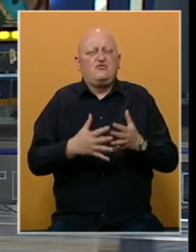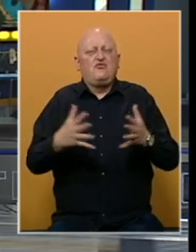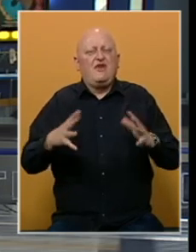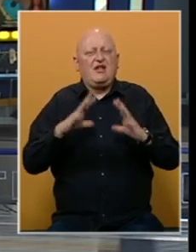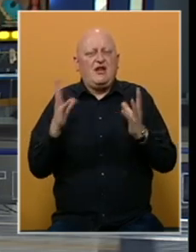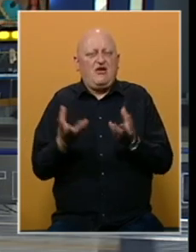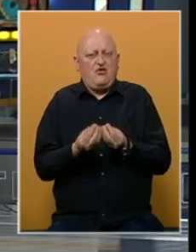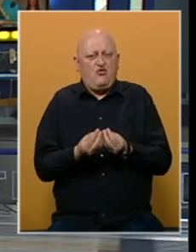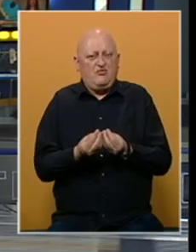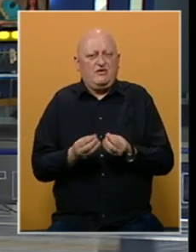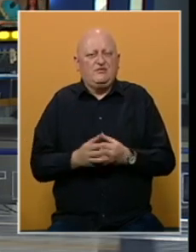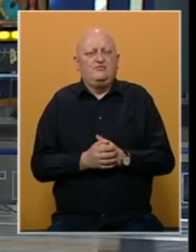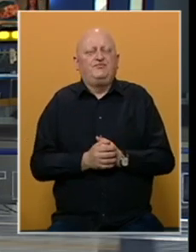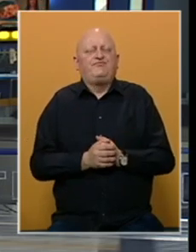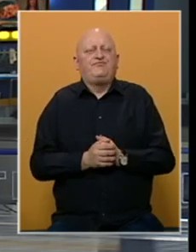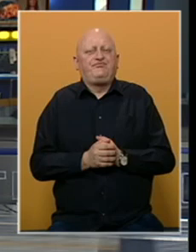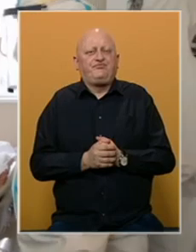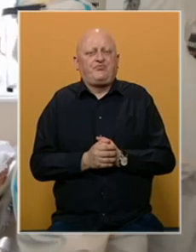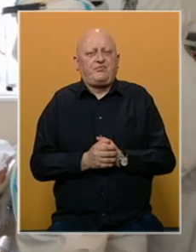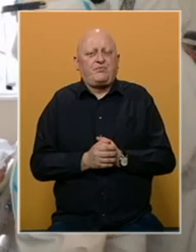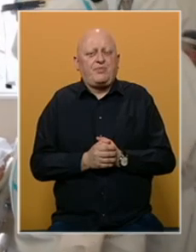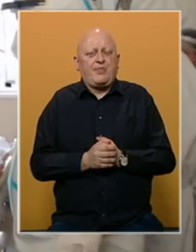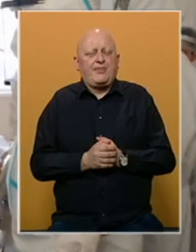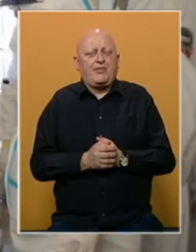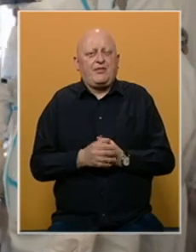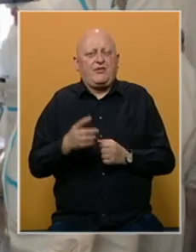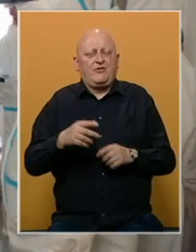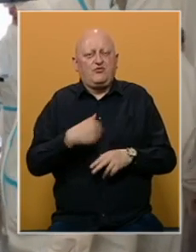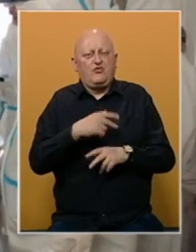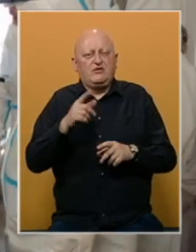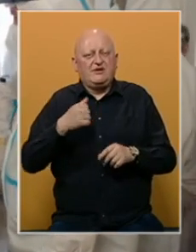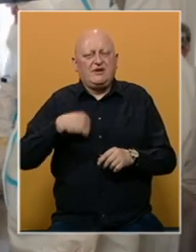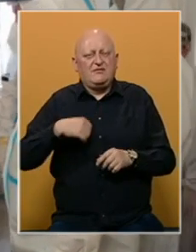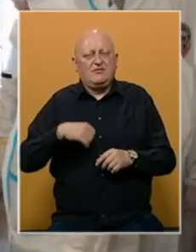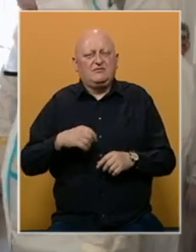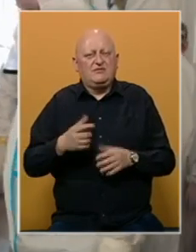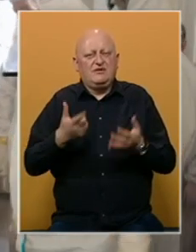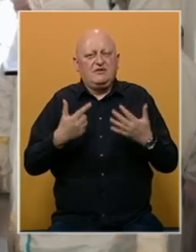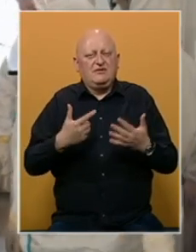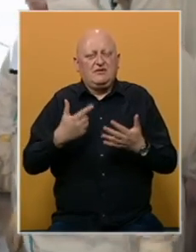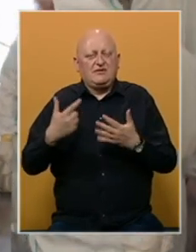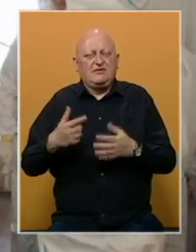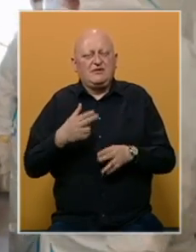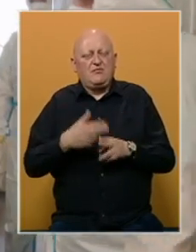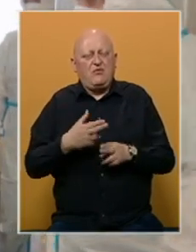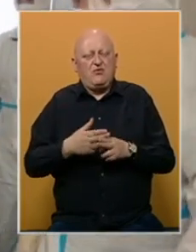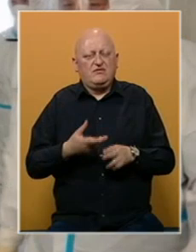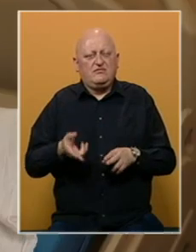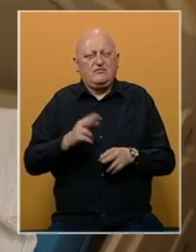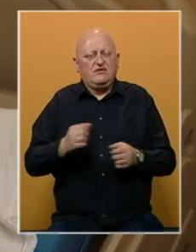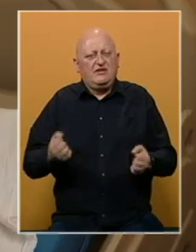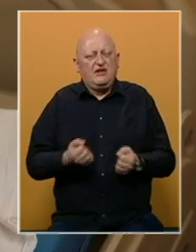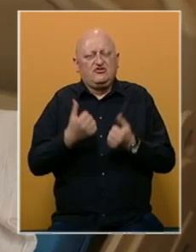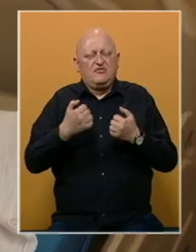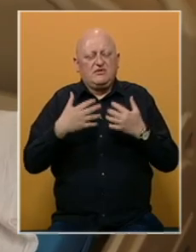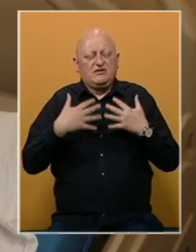izbjegavaju velika okupljanja. U COVID-bolnici u Bijeljini hospitalizovano je 77 pacijenata. Većina je sa teškom